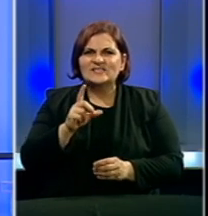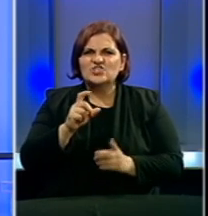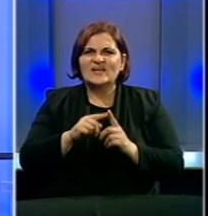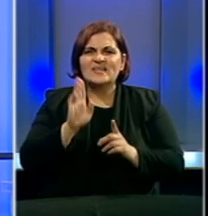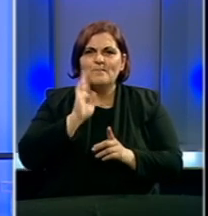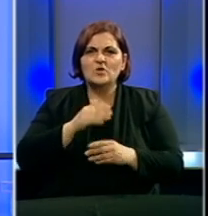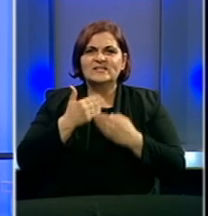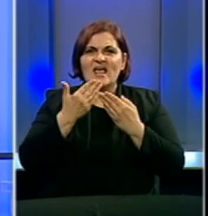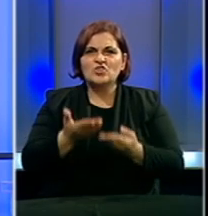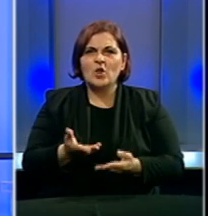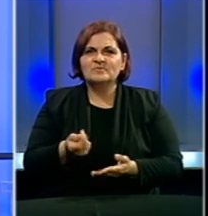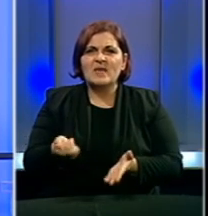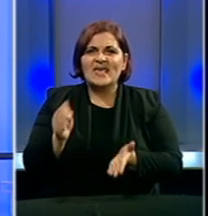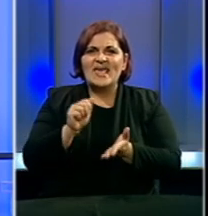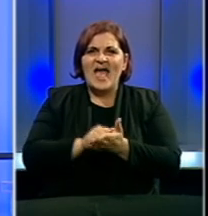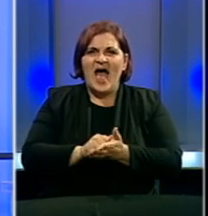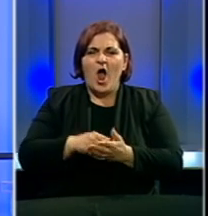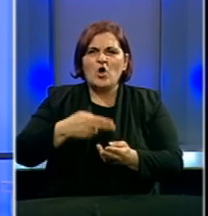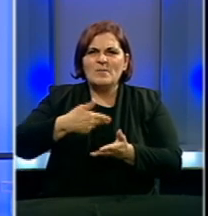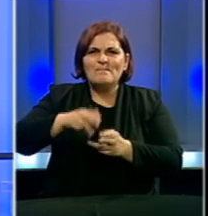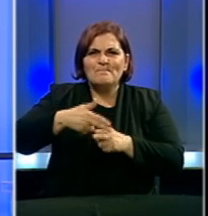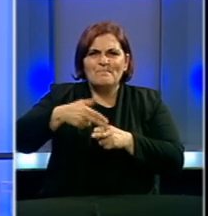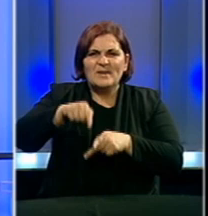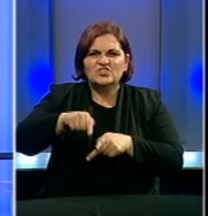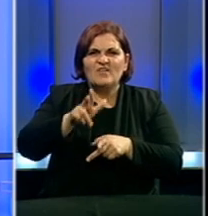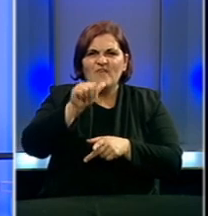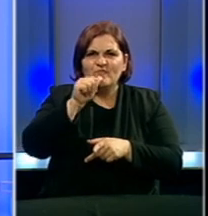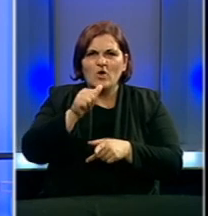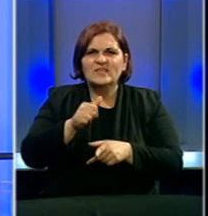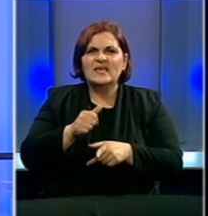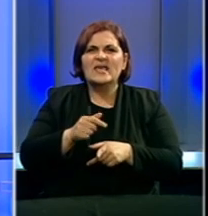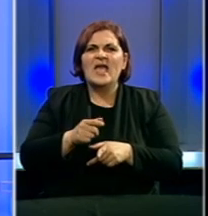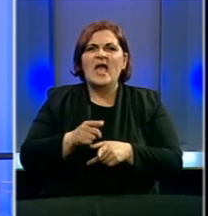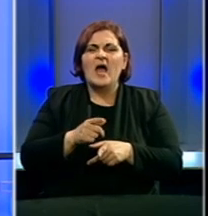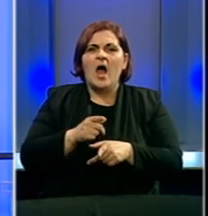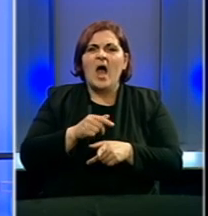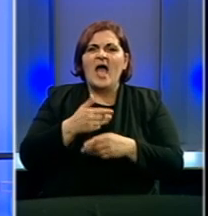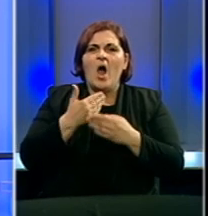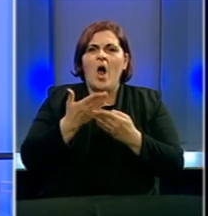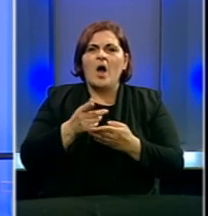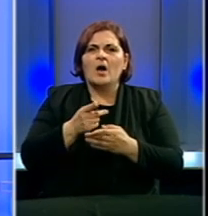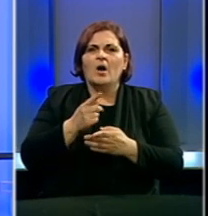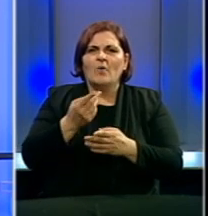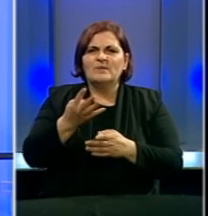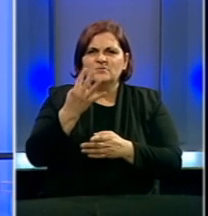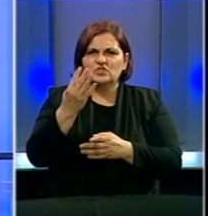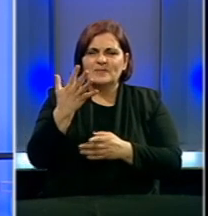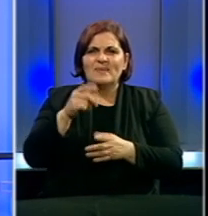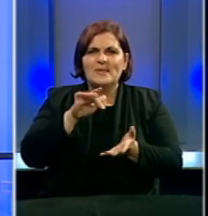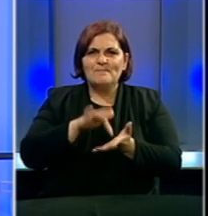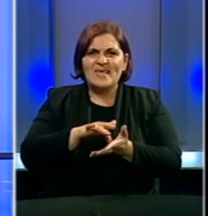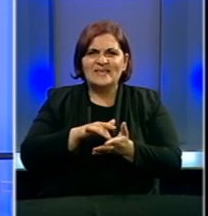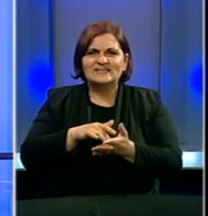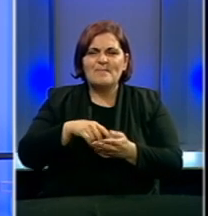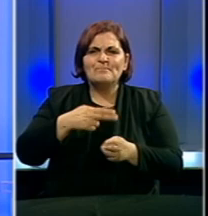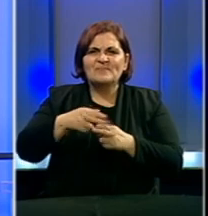donirala je sredstva za kupovinu filtera školama u Sasama, Sućeskoj žutici, podravanju, osatu i osmačama. Filteri